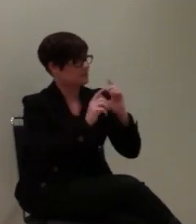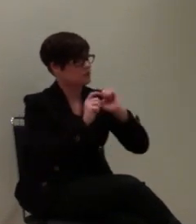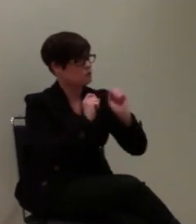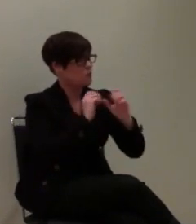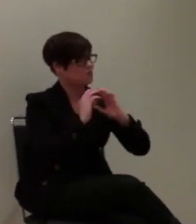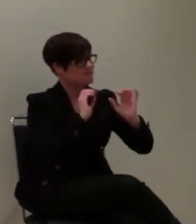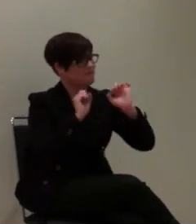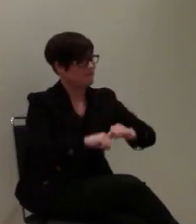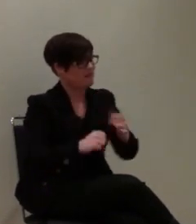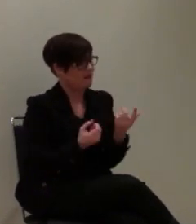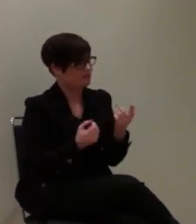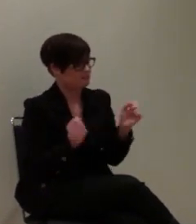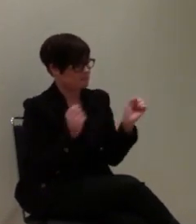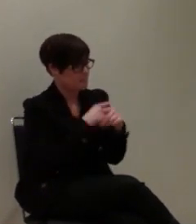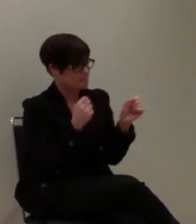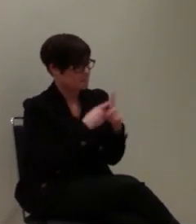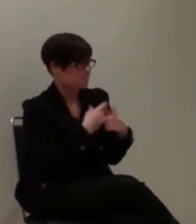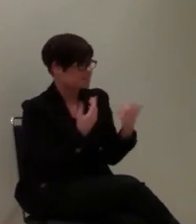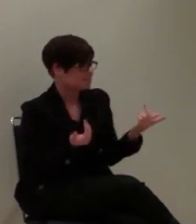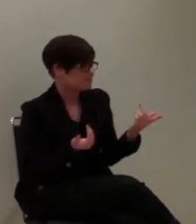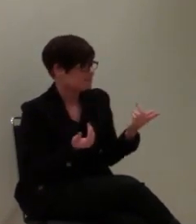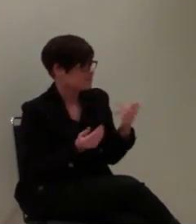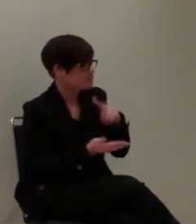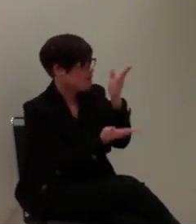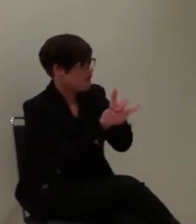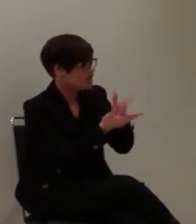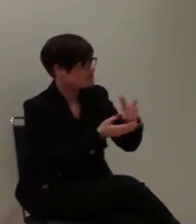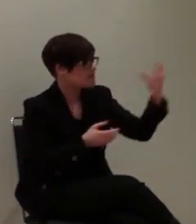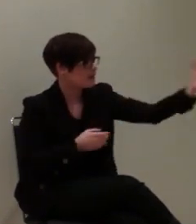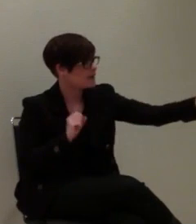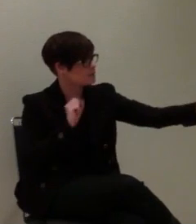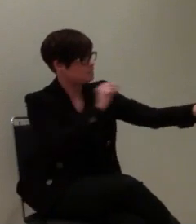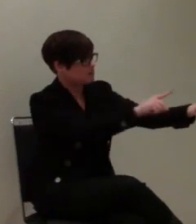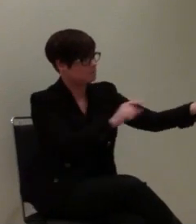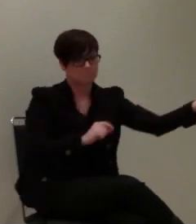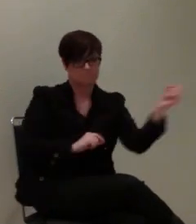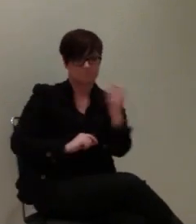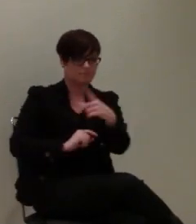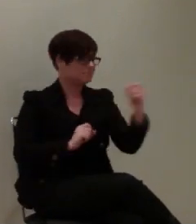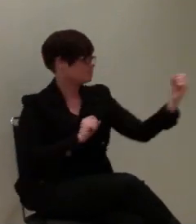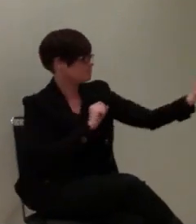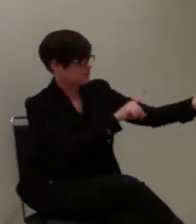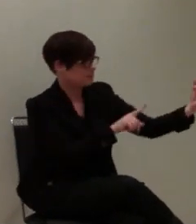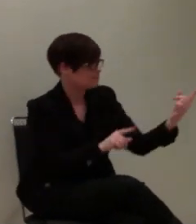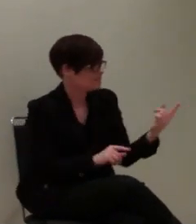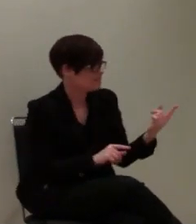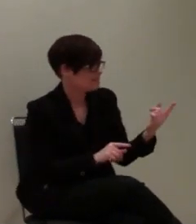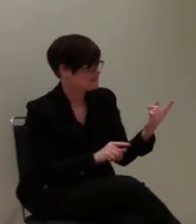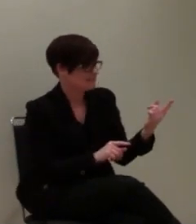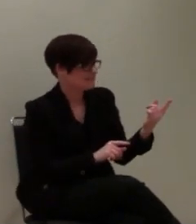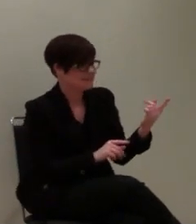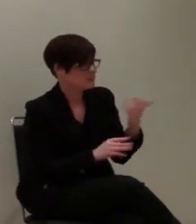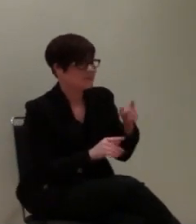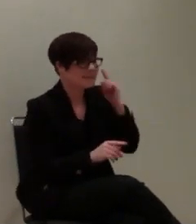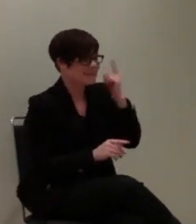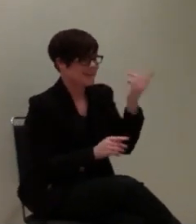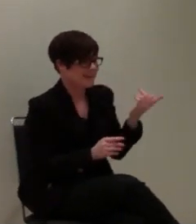Dafür war die SMS eigentlich gedacht. Nicht, Endgeräte miteinander kommunizieren können, beziehungsweise Endbenutzer miteinander kommunizieren können,